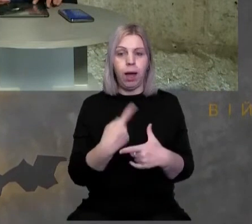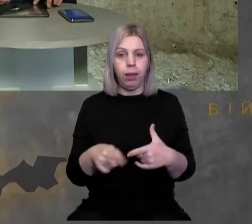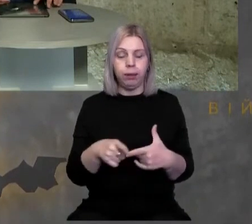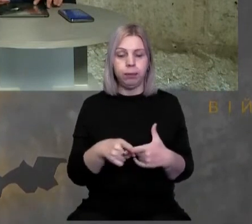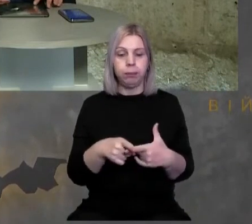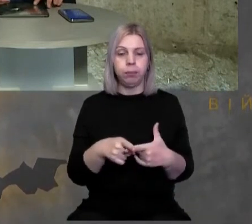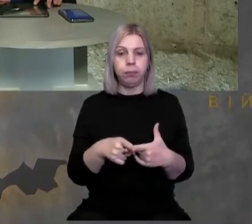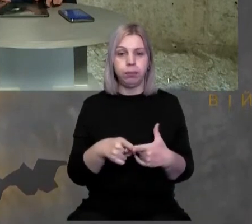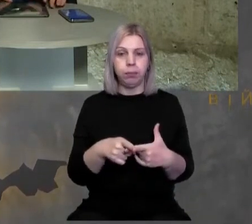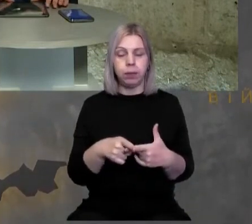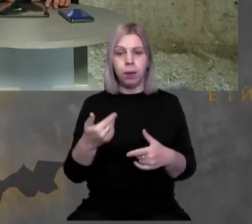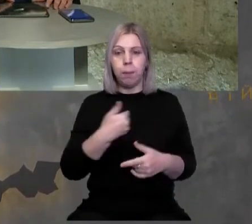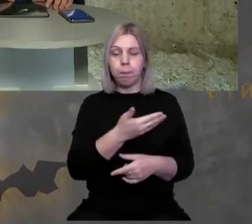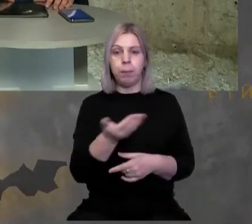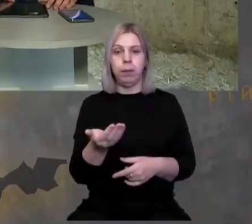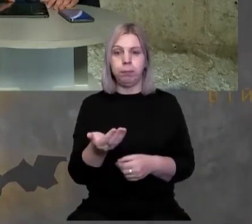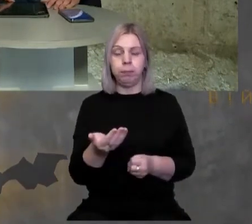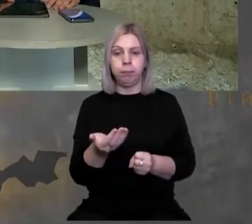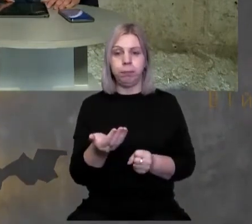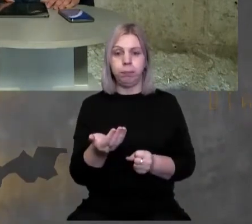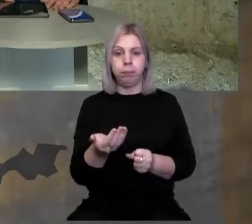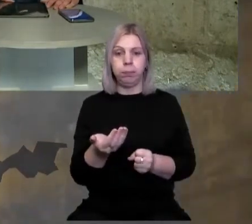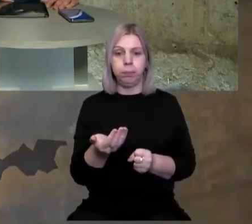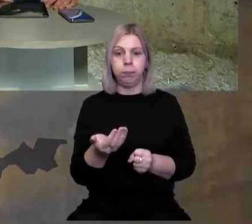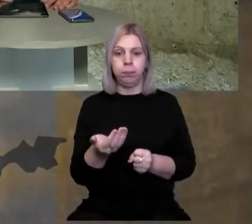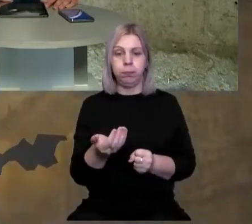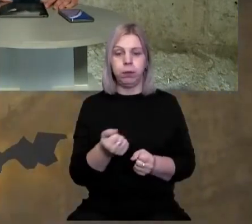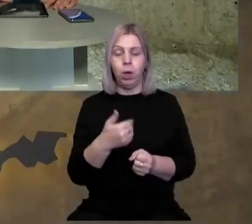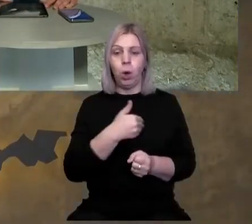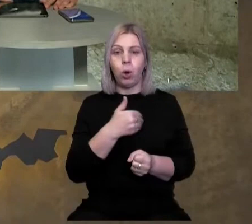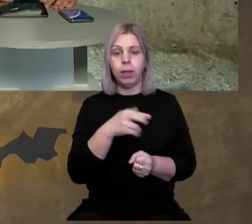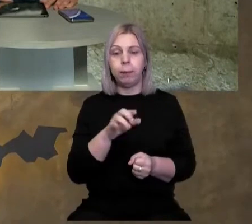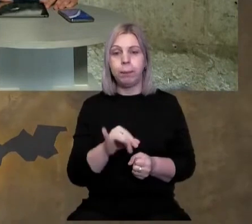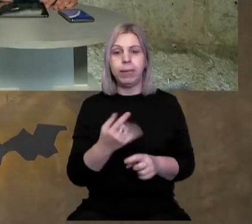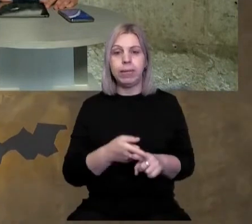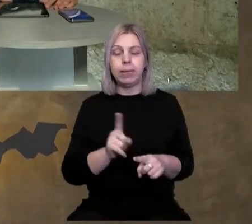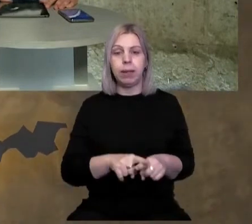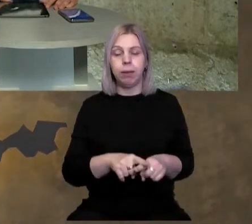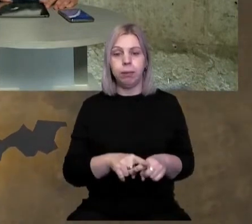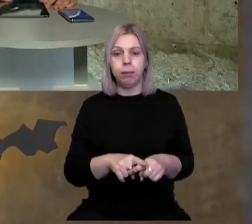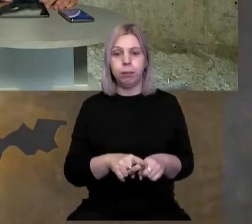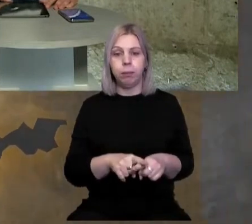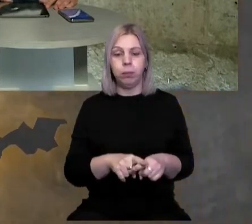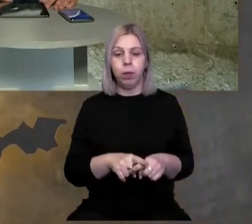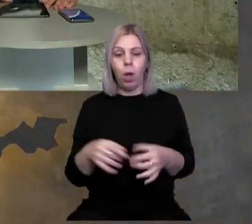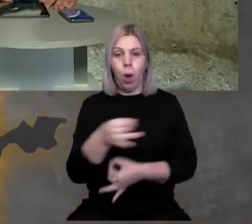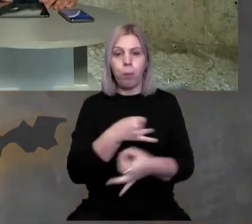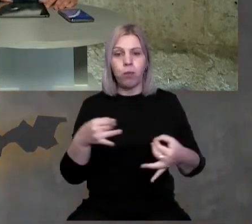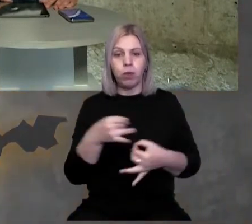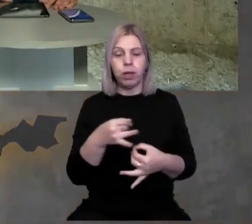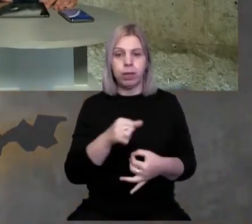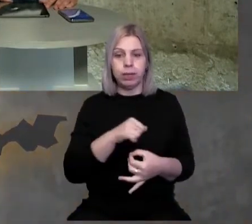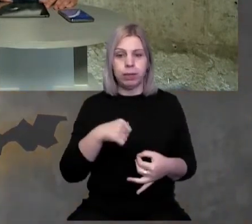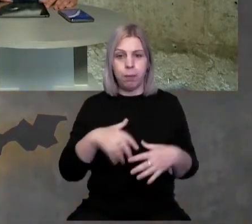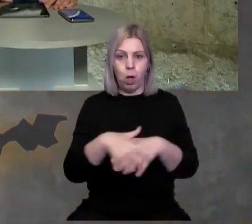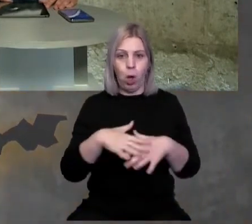ми хотіли б це обговорити з самою